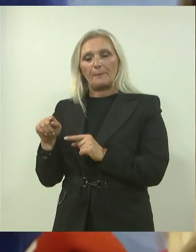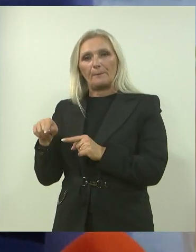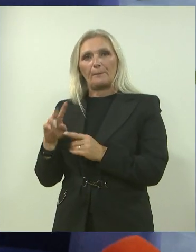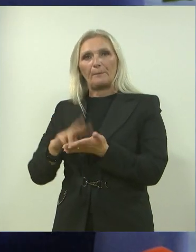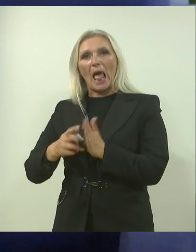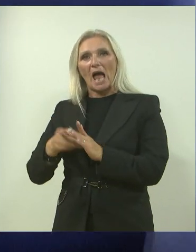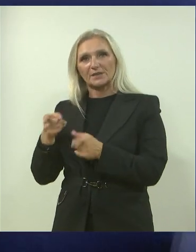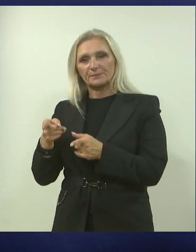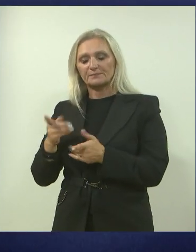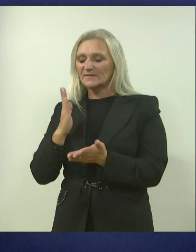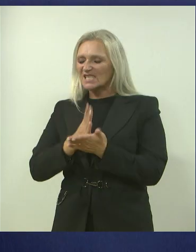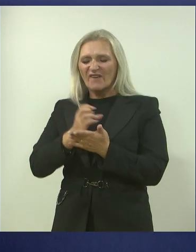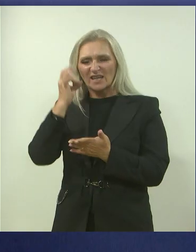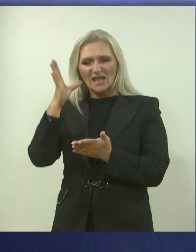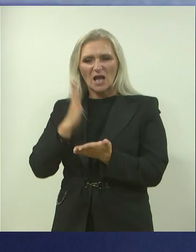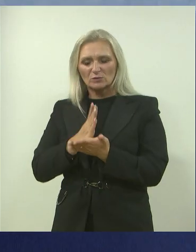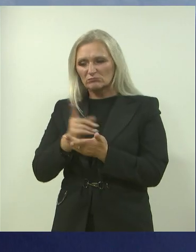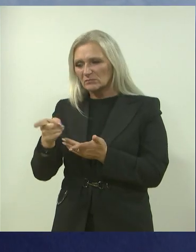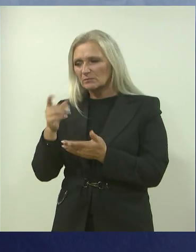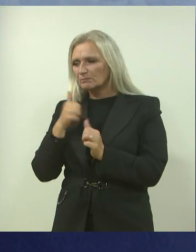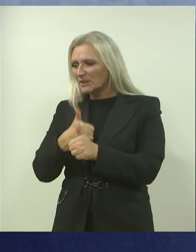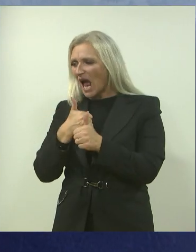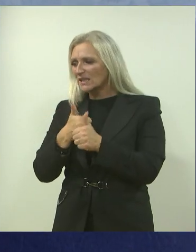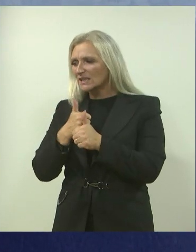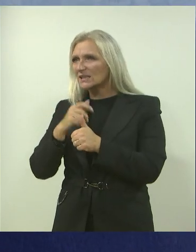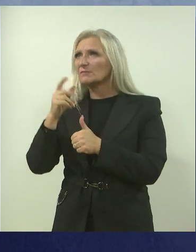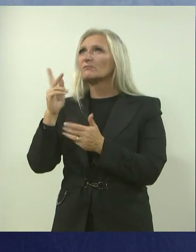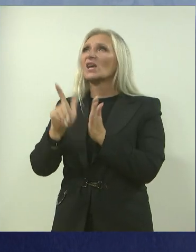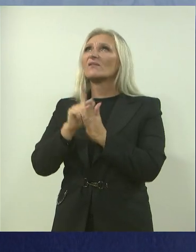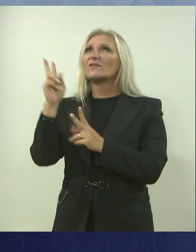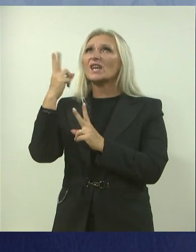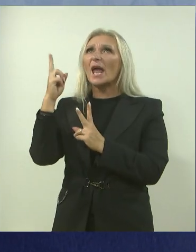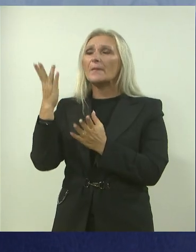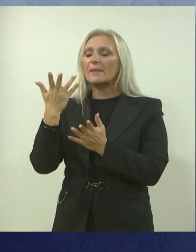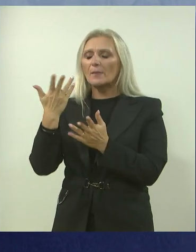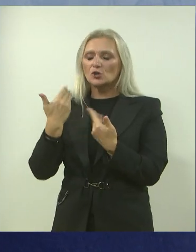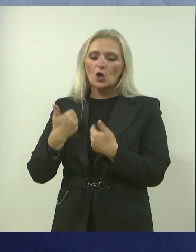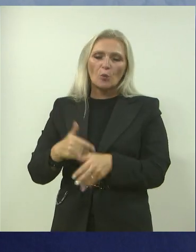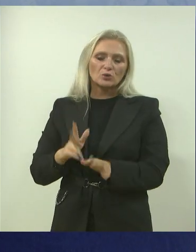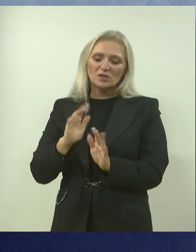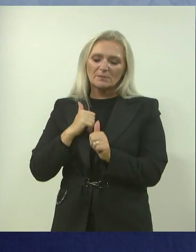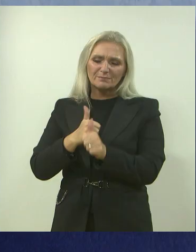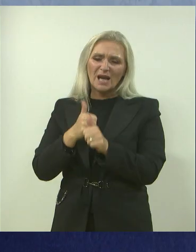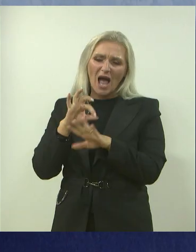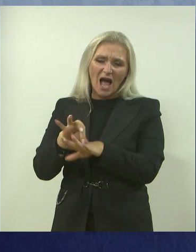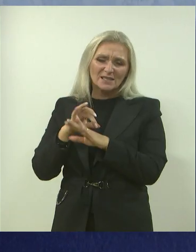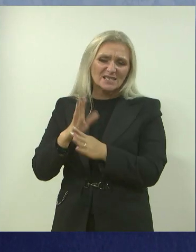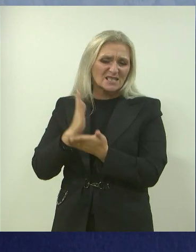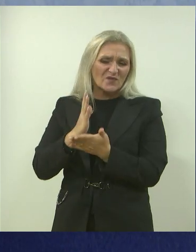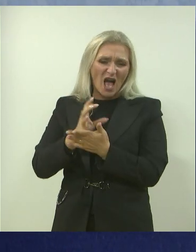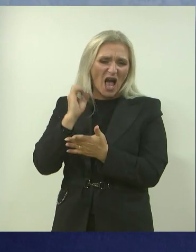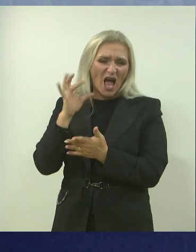svaki dan vi morate u taj plan B pratiti prvog nosu, znači, nema, tu više nema opuštenja, pratiš sve, svaki dan sam planirao rutu,